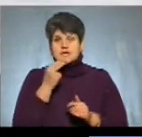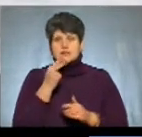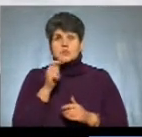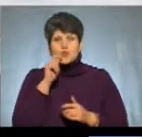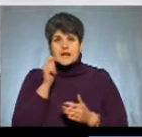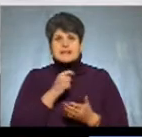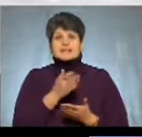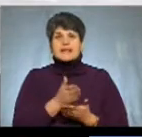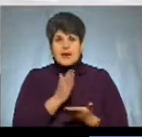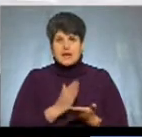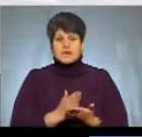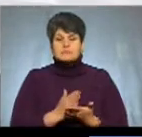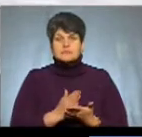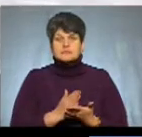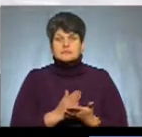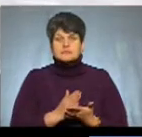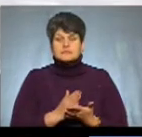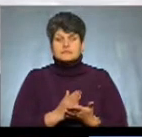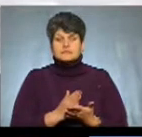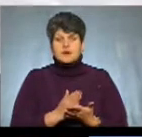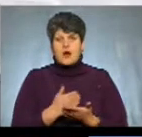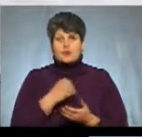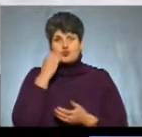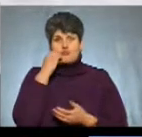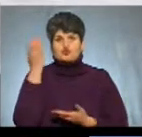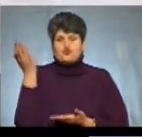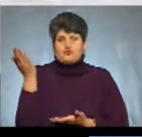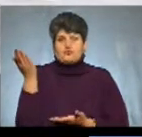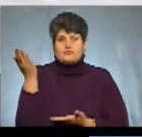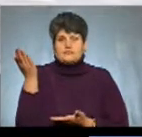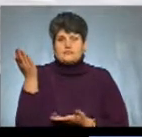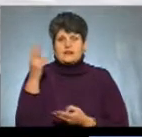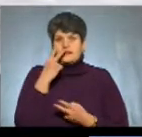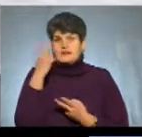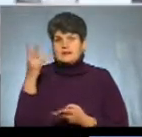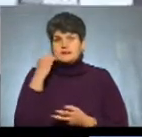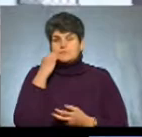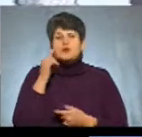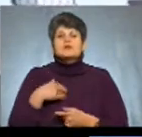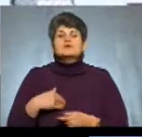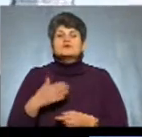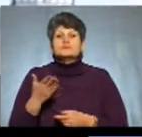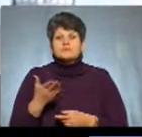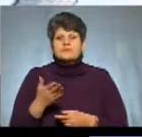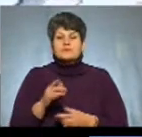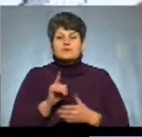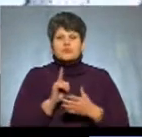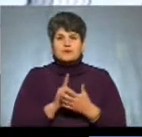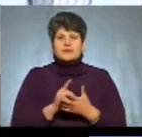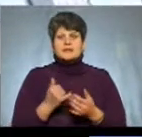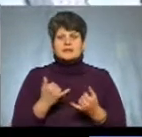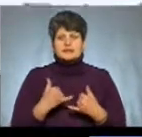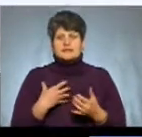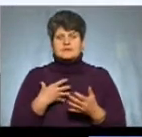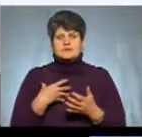а хоче в Москву. Дивиться на Москву, а чого? А ми повинні стоїти за своїм